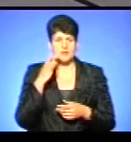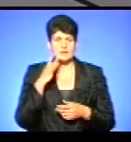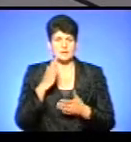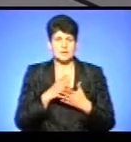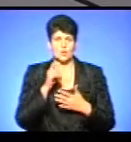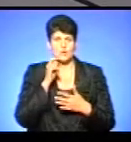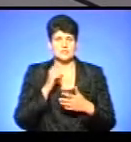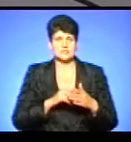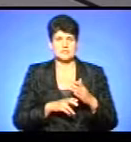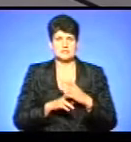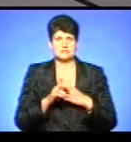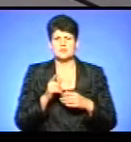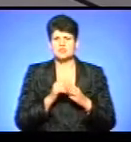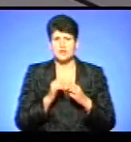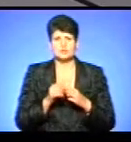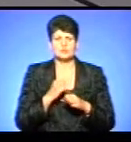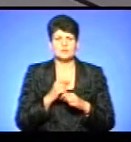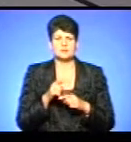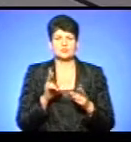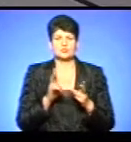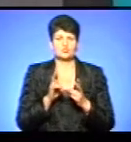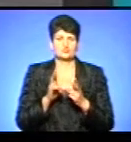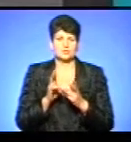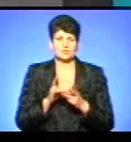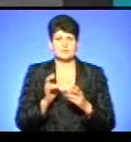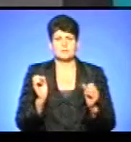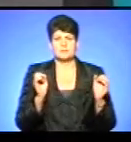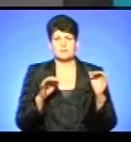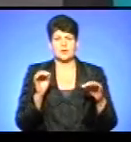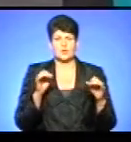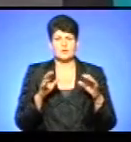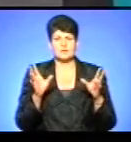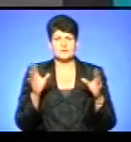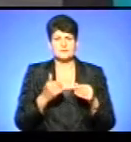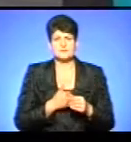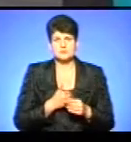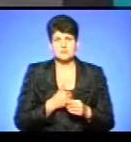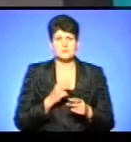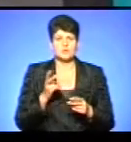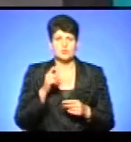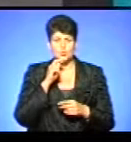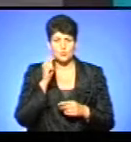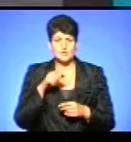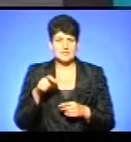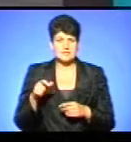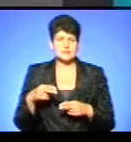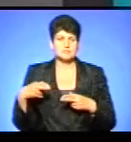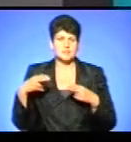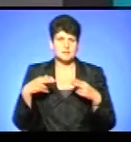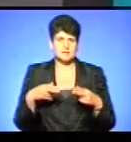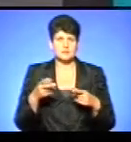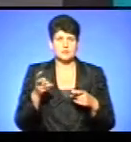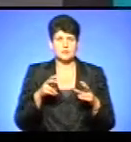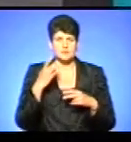активізації. Ми там дуже часто робили зустрічі наші, куди приходили всі бажаючі. Приходили ті самі українці, які приїхали. Приходили